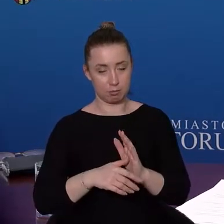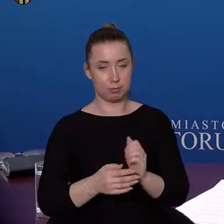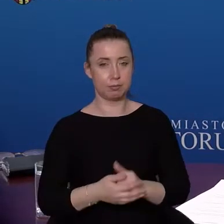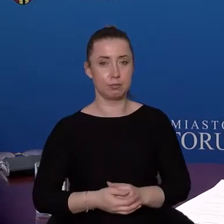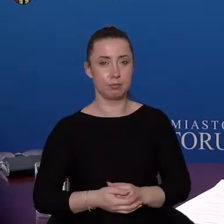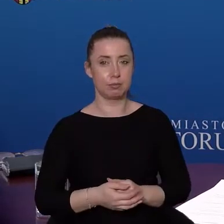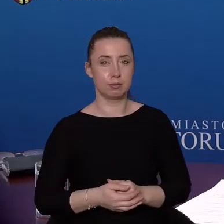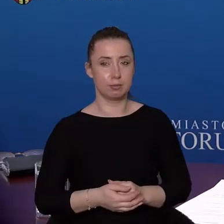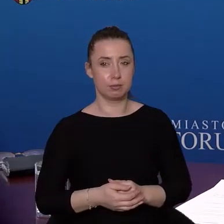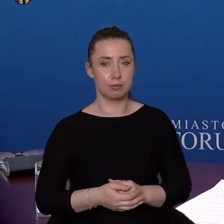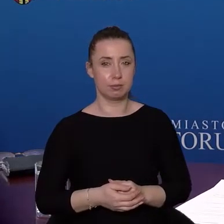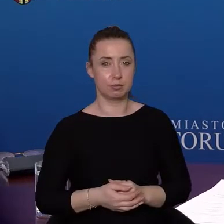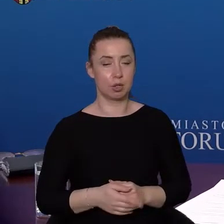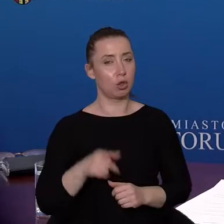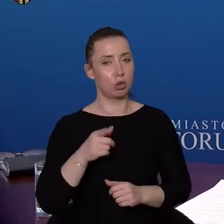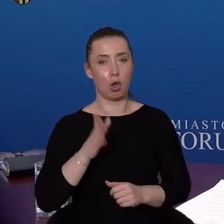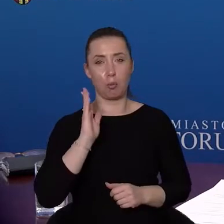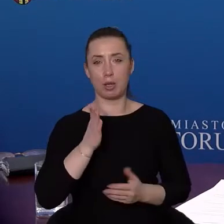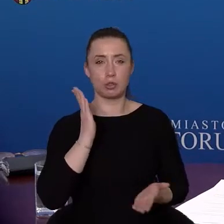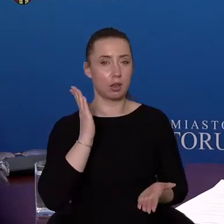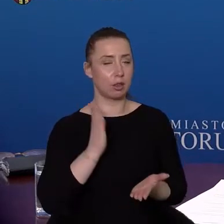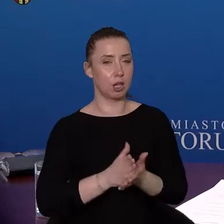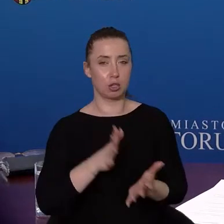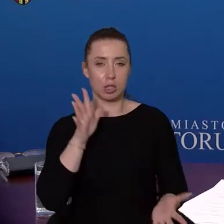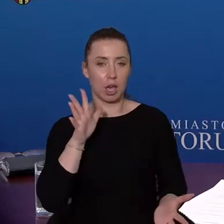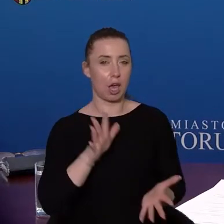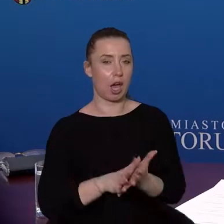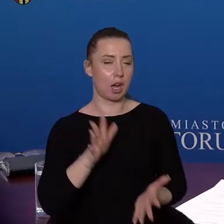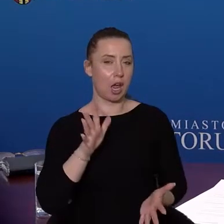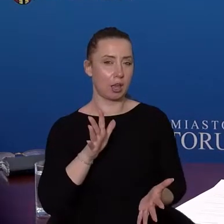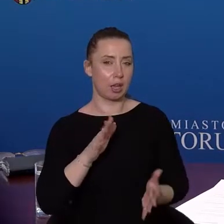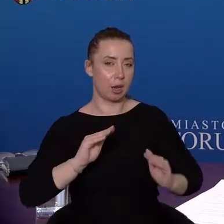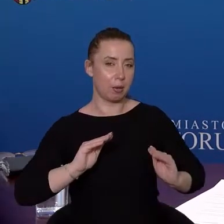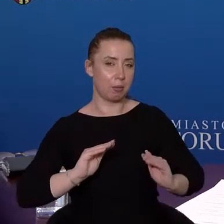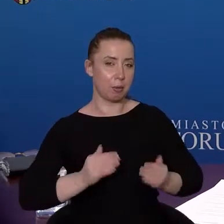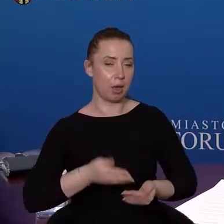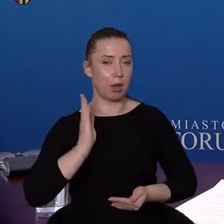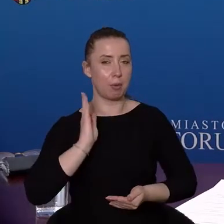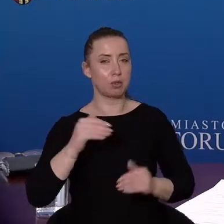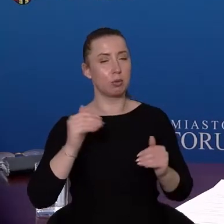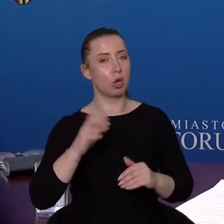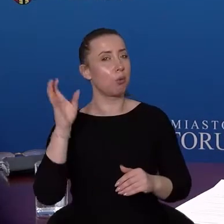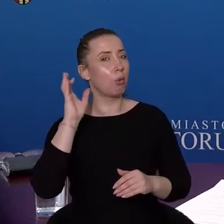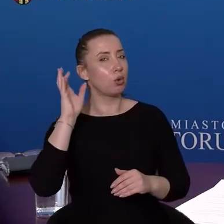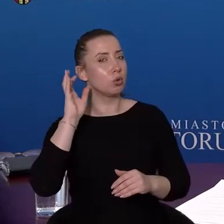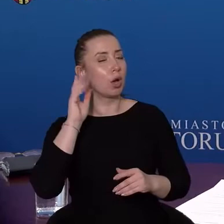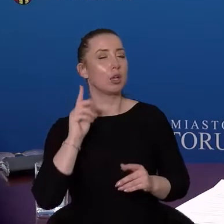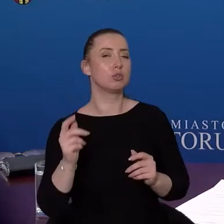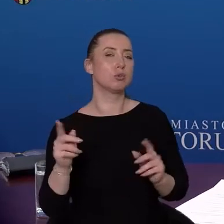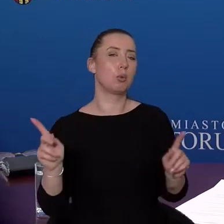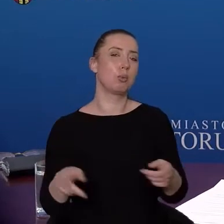wydarzenie, które będzie miało charakter symboliczny, a więc możliwość posłuchania kolęd przy